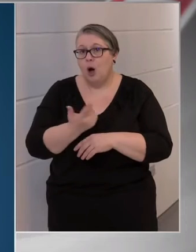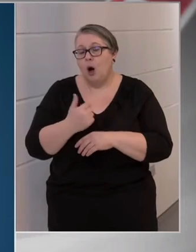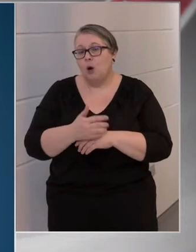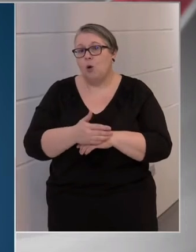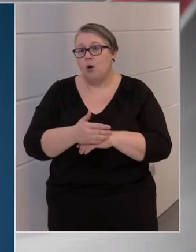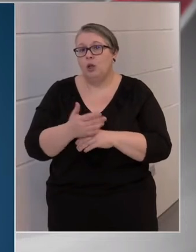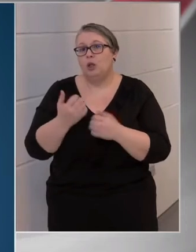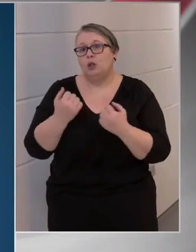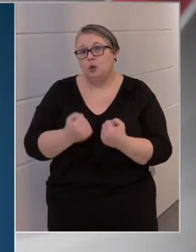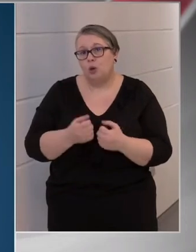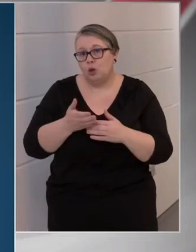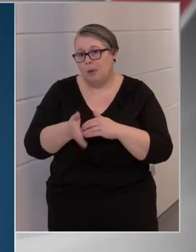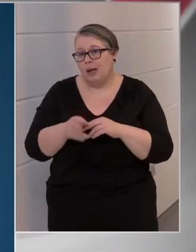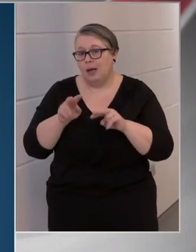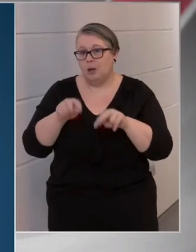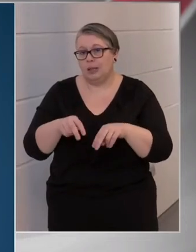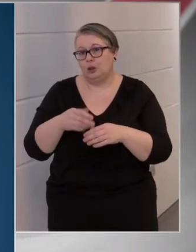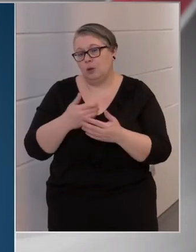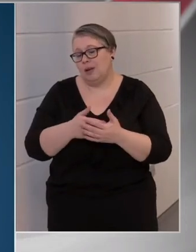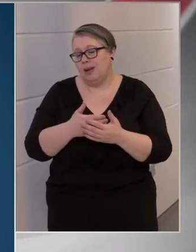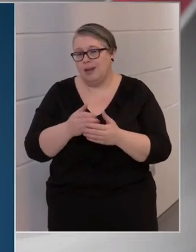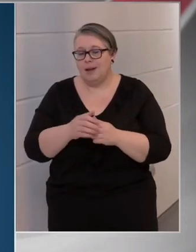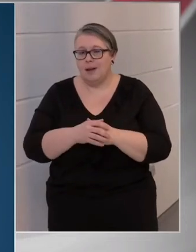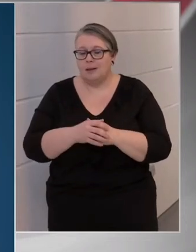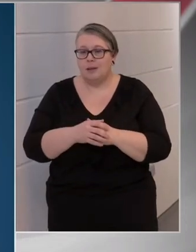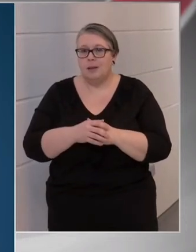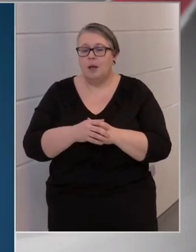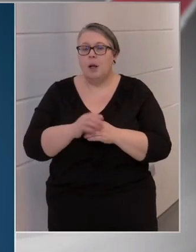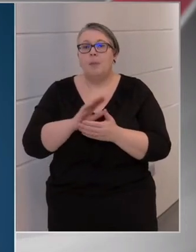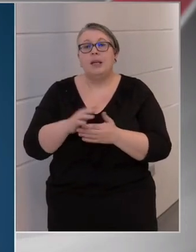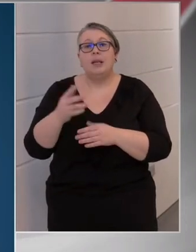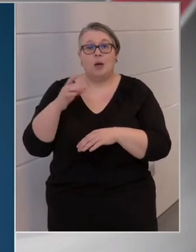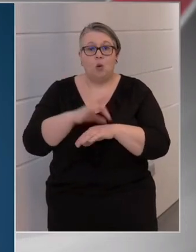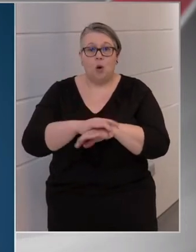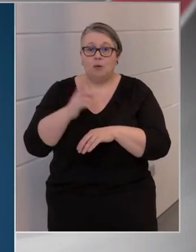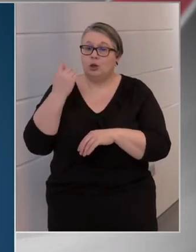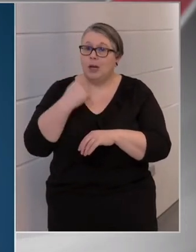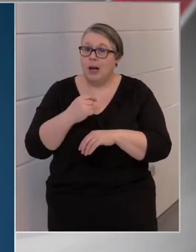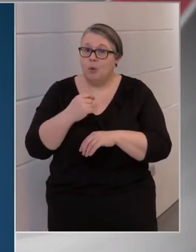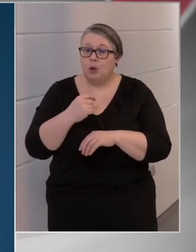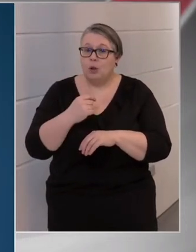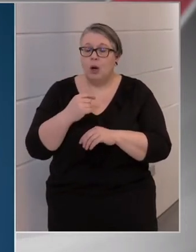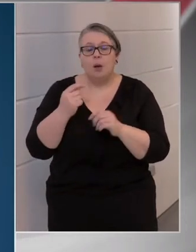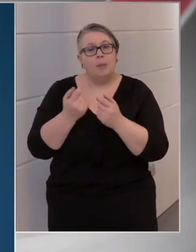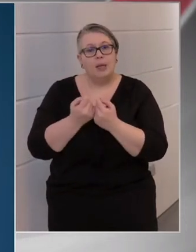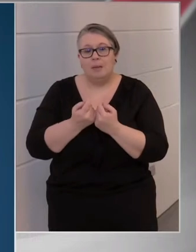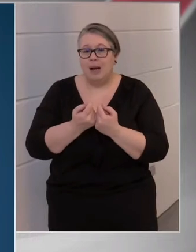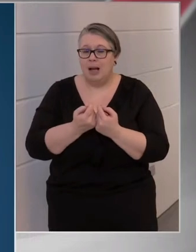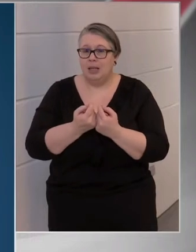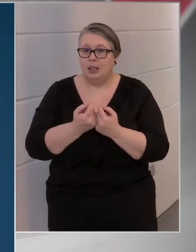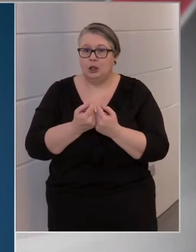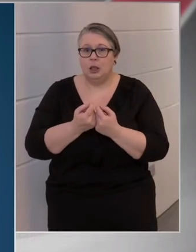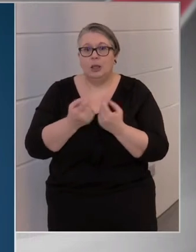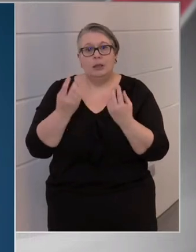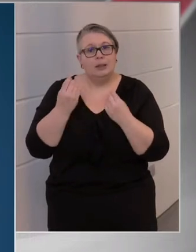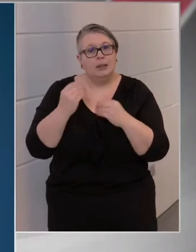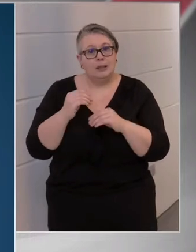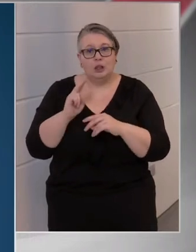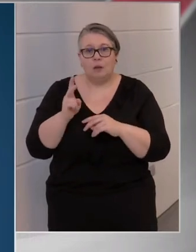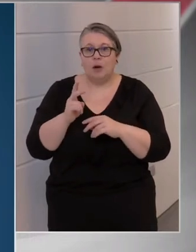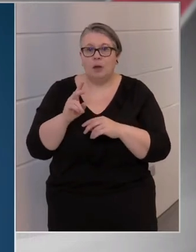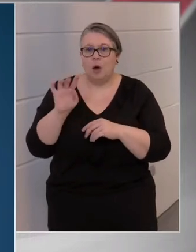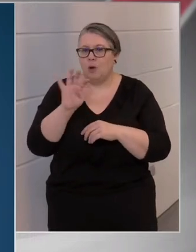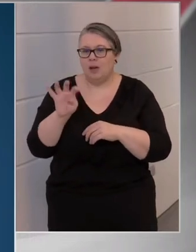akkor súlyos mellékhatásokkal járna. Minden orvos elmondja, akiben minimális tisztesség van, az nem